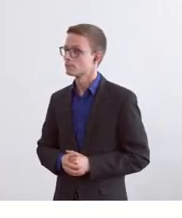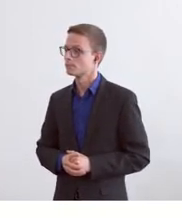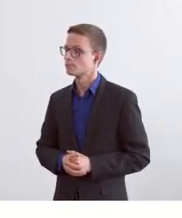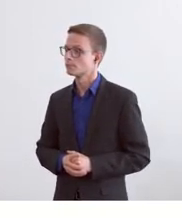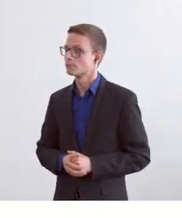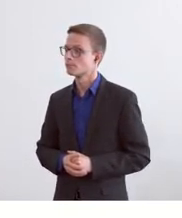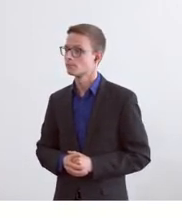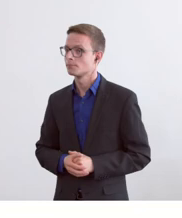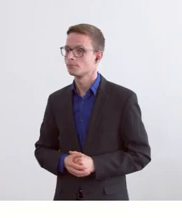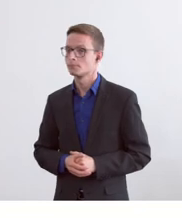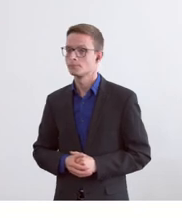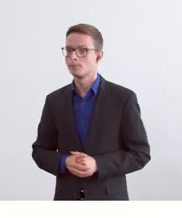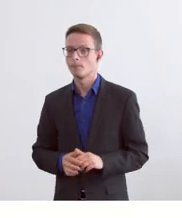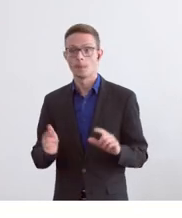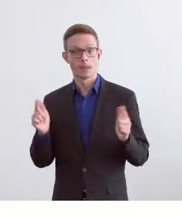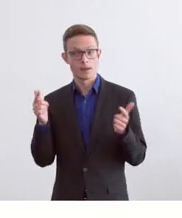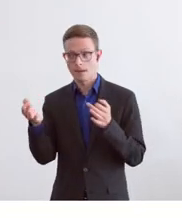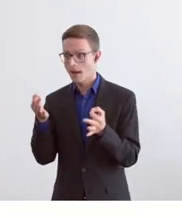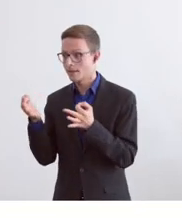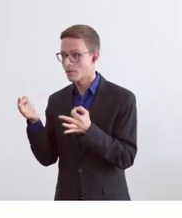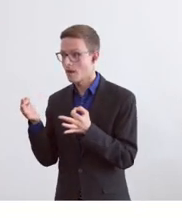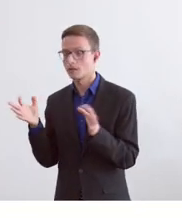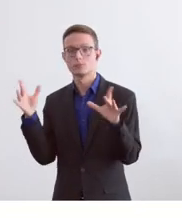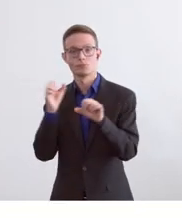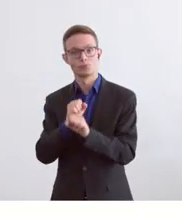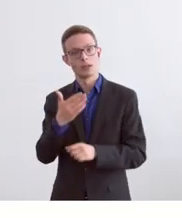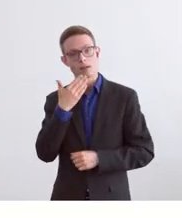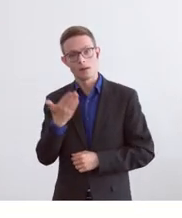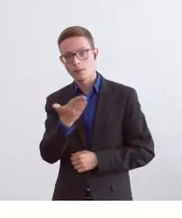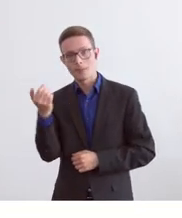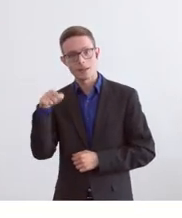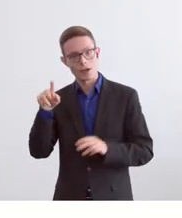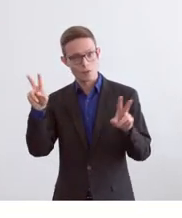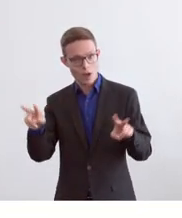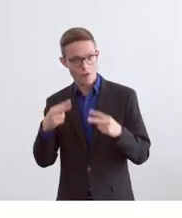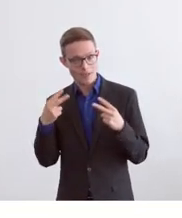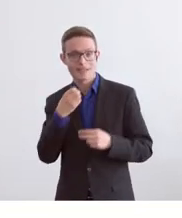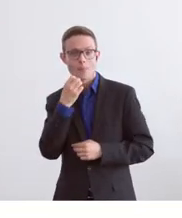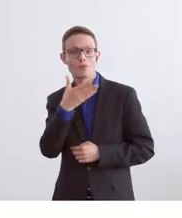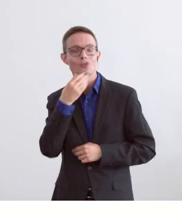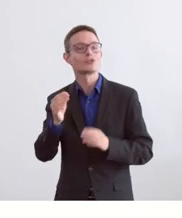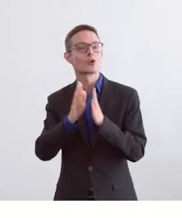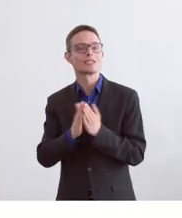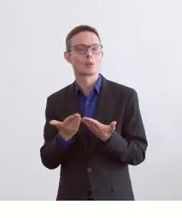Wenn das nicht der Fall ist, dann bedanken wir uns für die Aufmerksamkeit und wünschen euch noch einen schönen Sonntag.